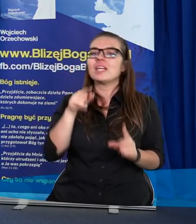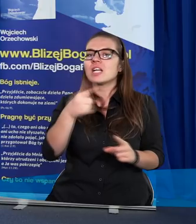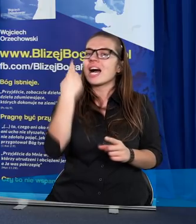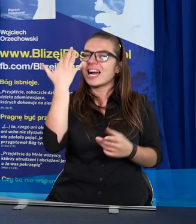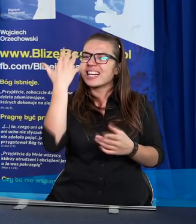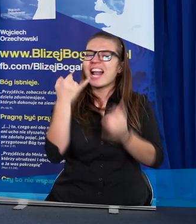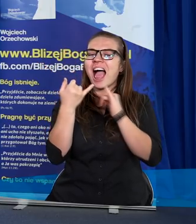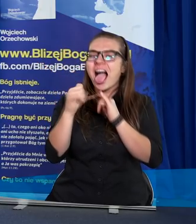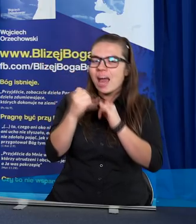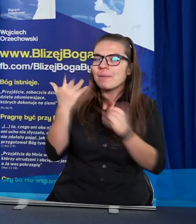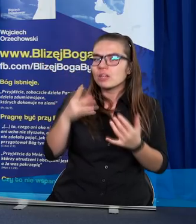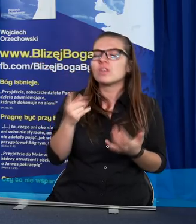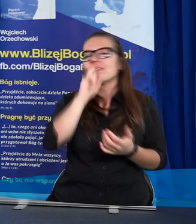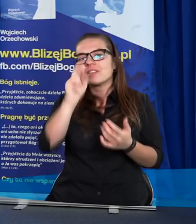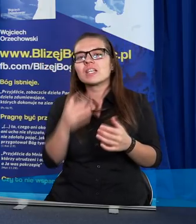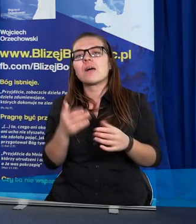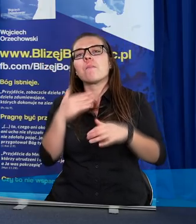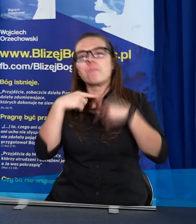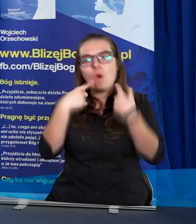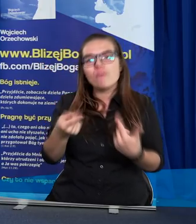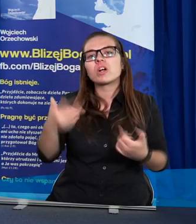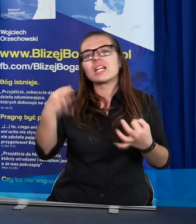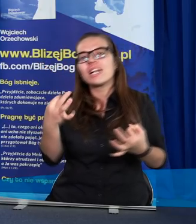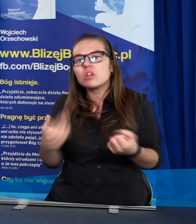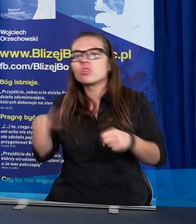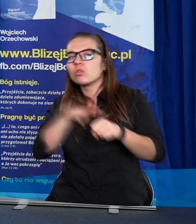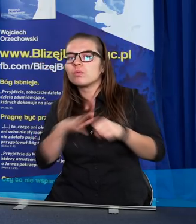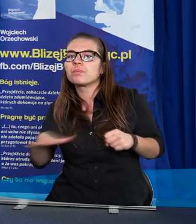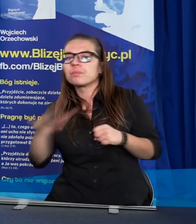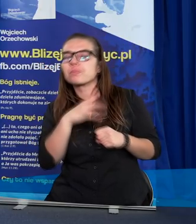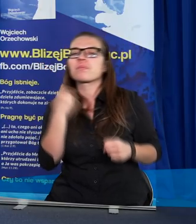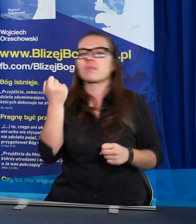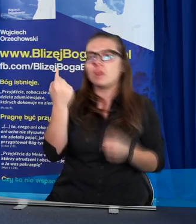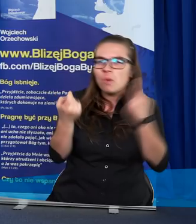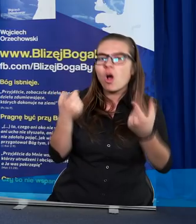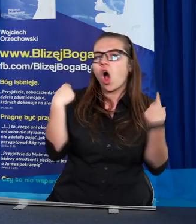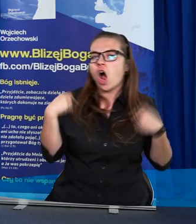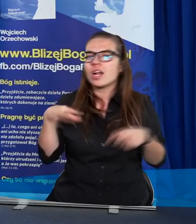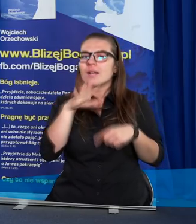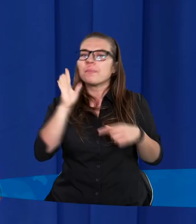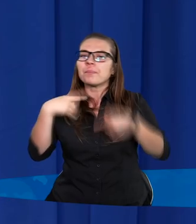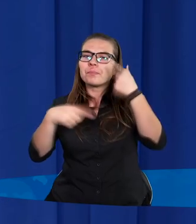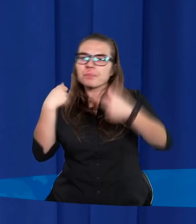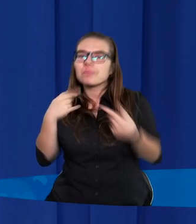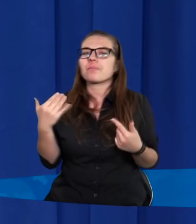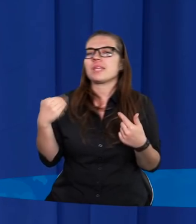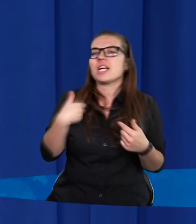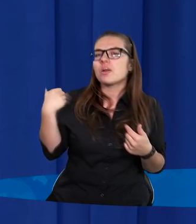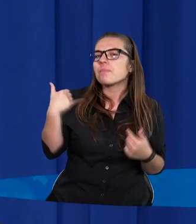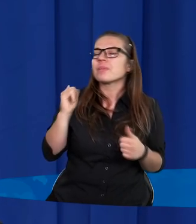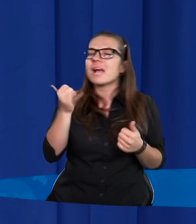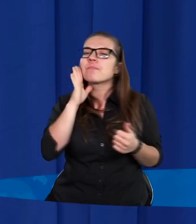dla nas, dla nas, którzy dzisiaj się pojawimy, wystąpimy, były jakimś